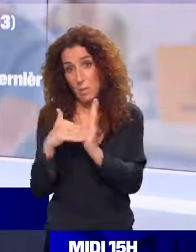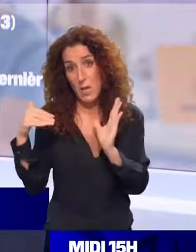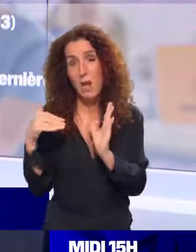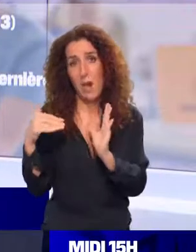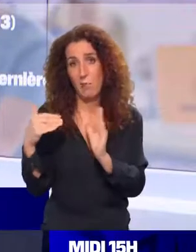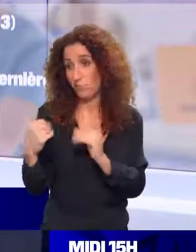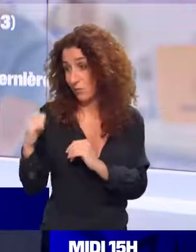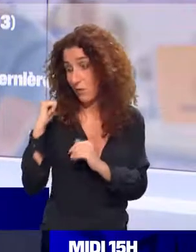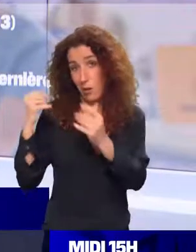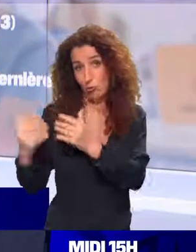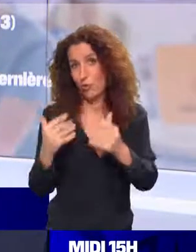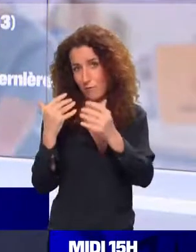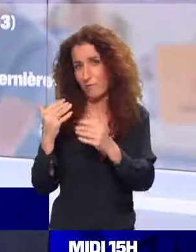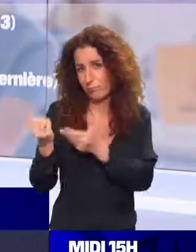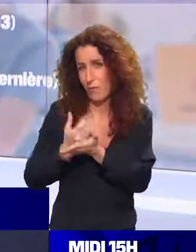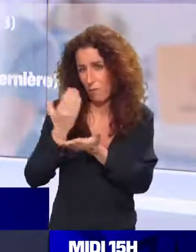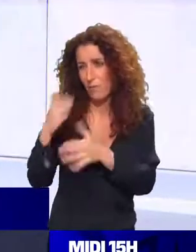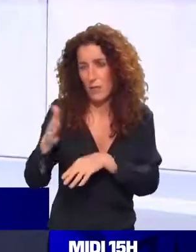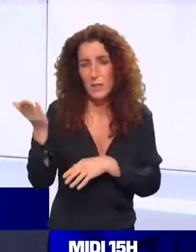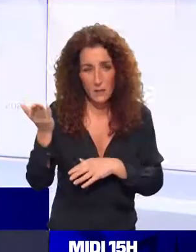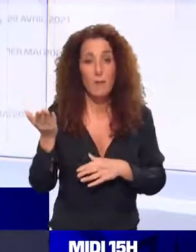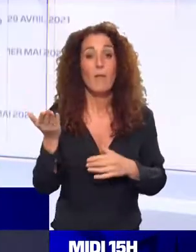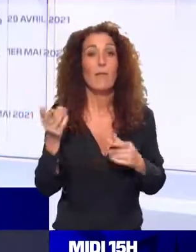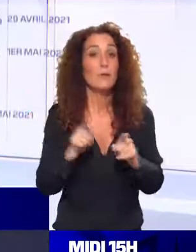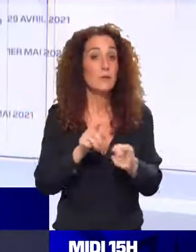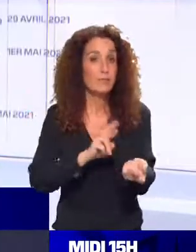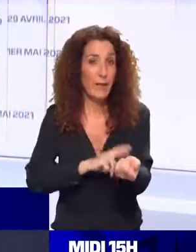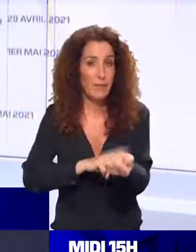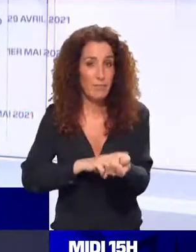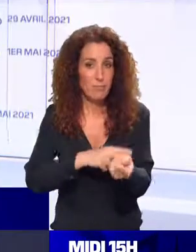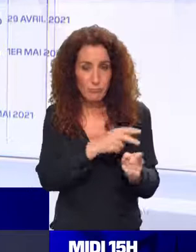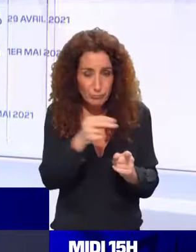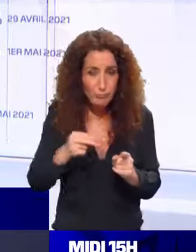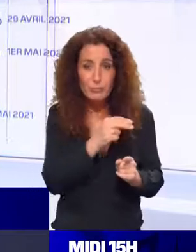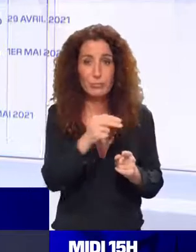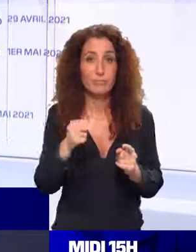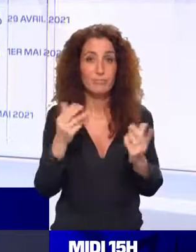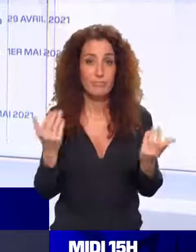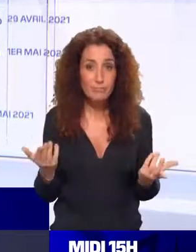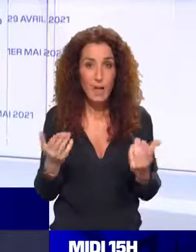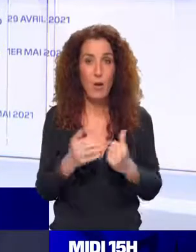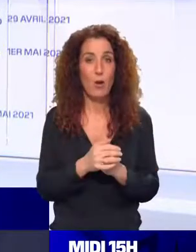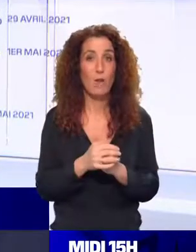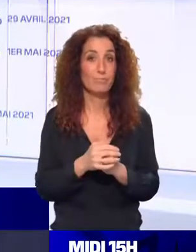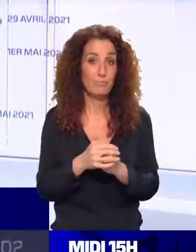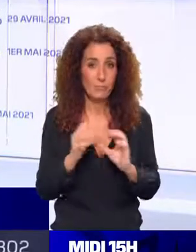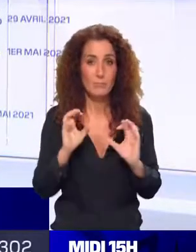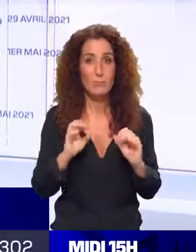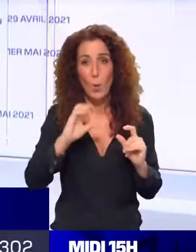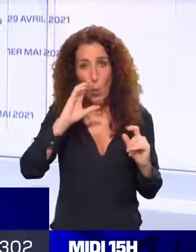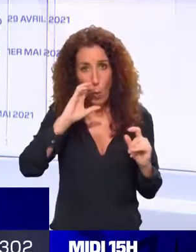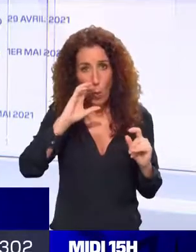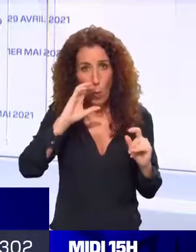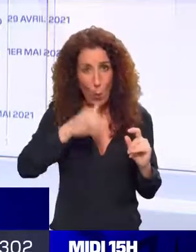chiffre d'hier. Regardons maintenant le rythme de la vaccination. Hors micro-État, c'est la Hongrie qui vaccine